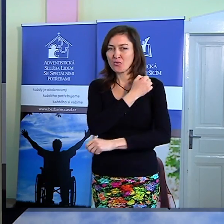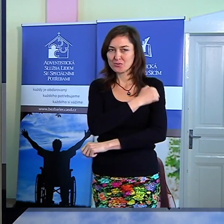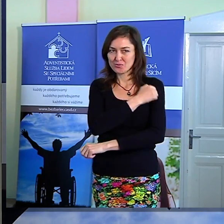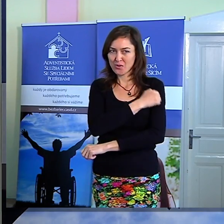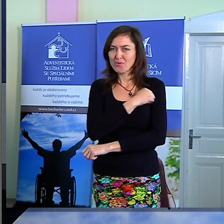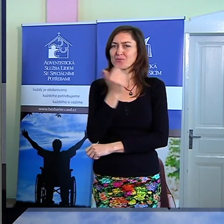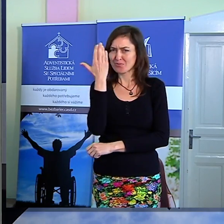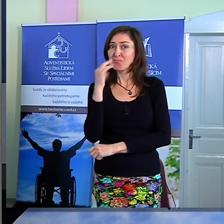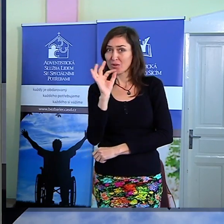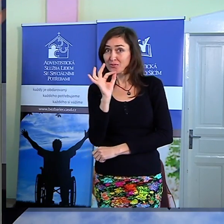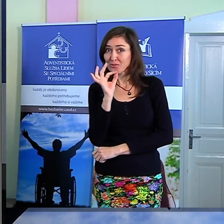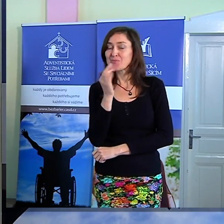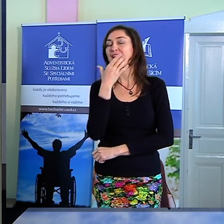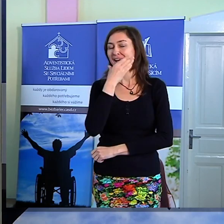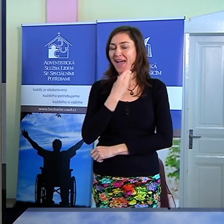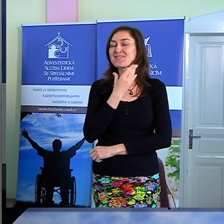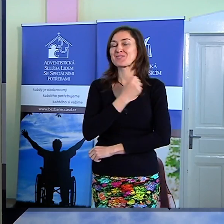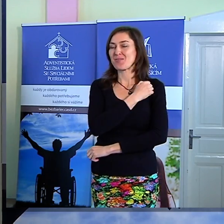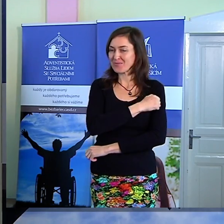Hezkou sobotu. Dobrý, tak.